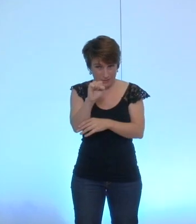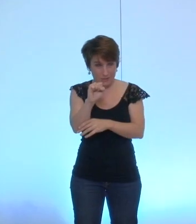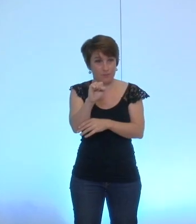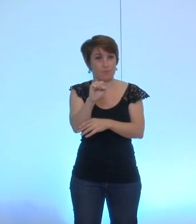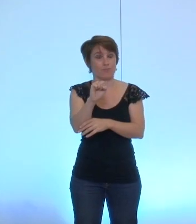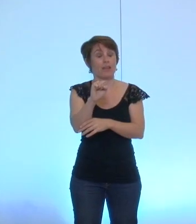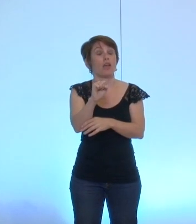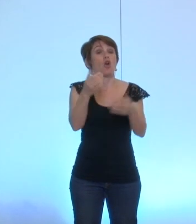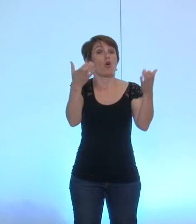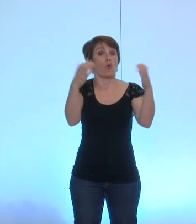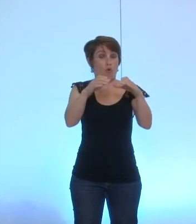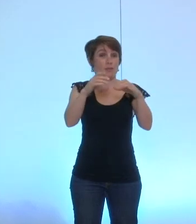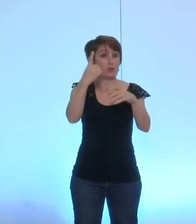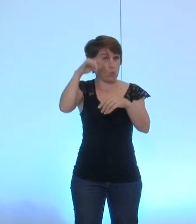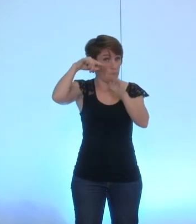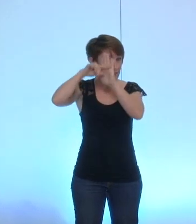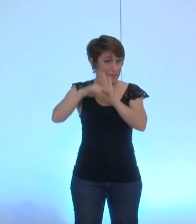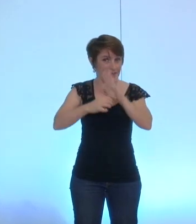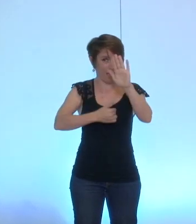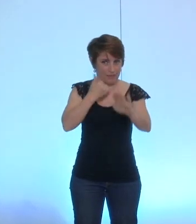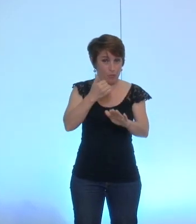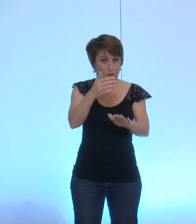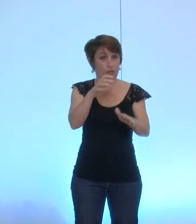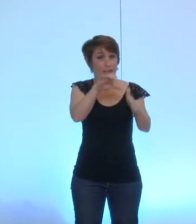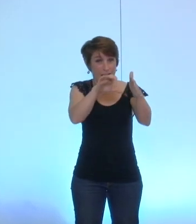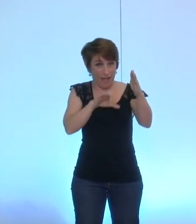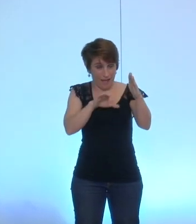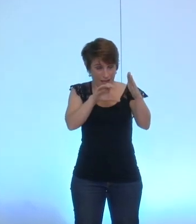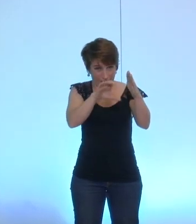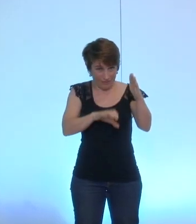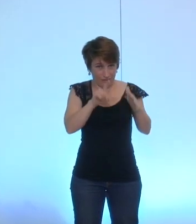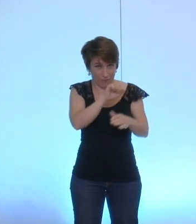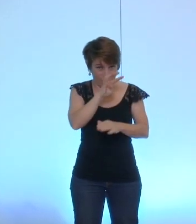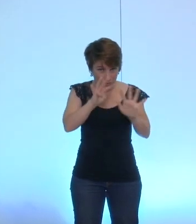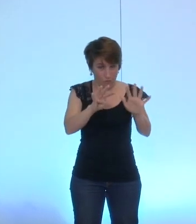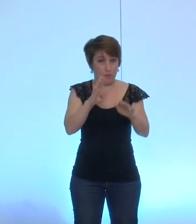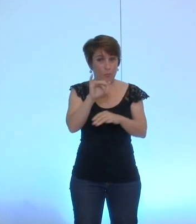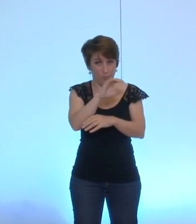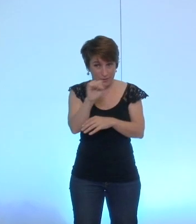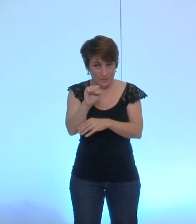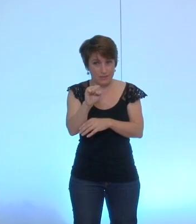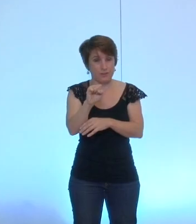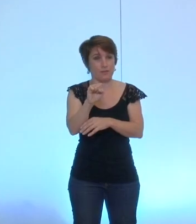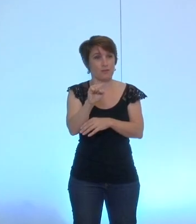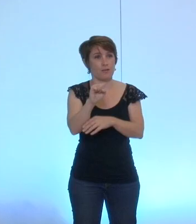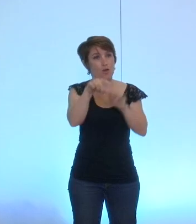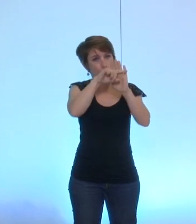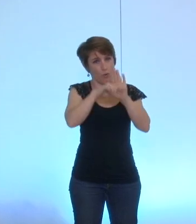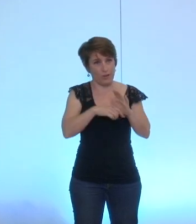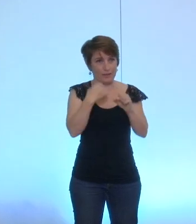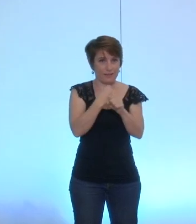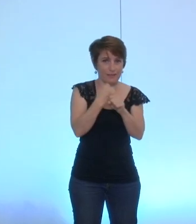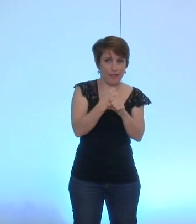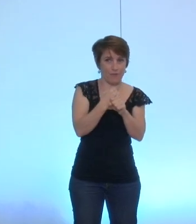indépendante article 29 bis les modalités de travail et la composition de cette